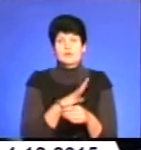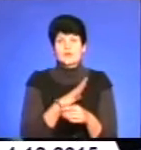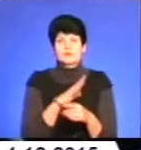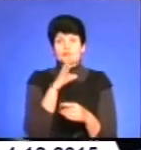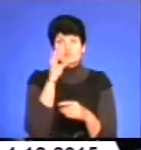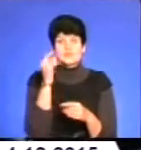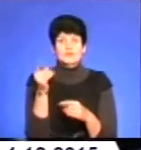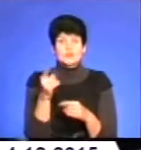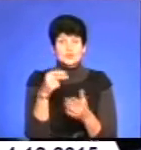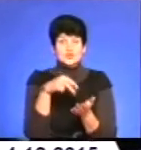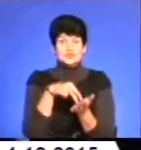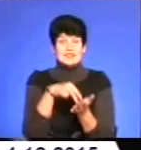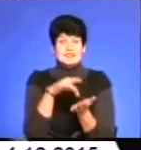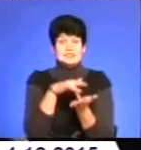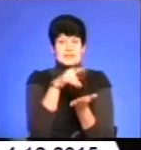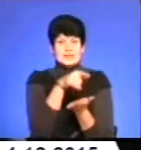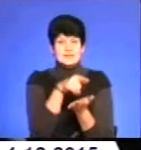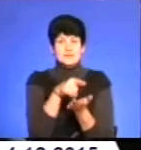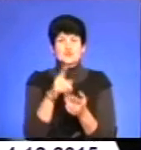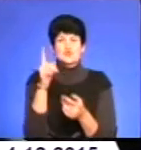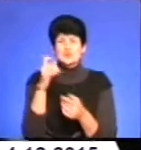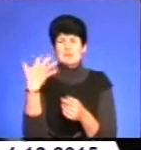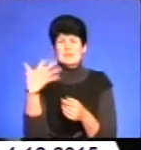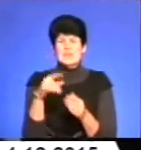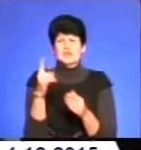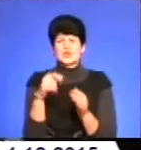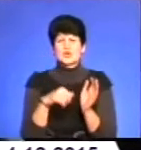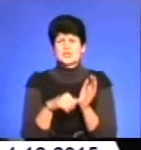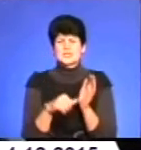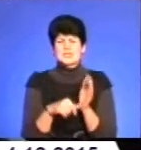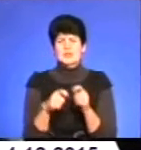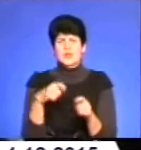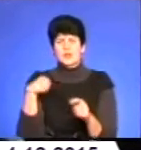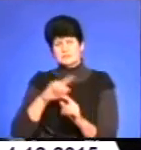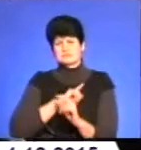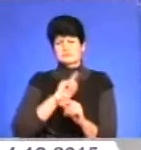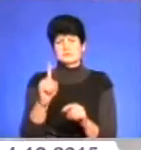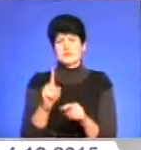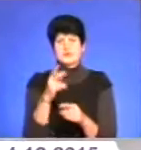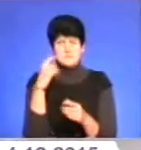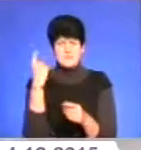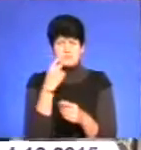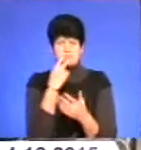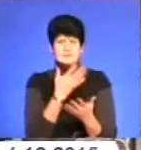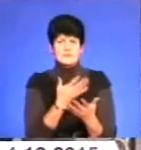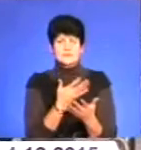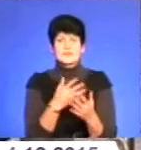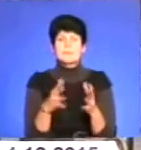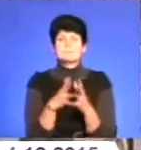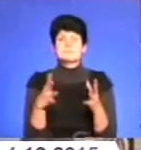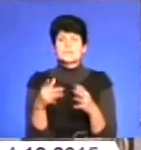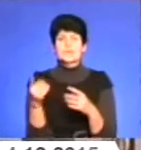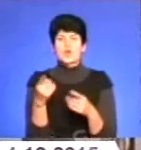Тернополі, якщо стояти в центрі, тут літає 150-160, ні на що не дивляться. І п'яні, і видно. Більшість тернопільських